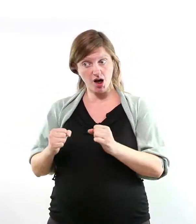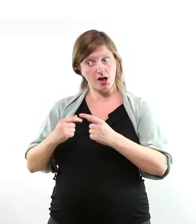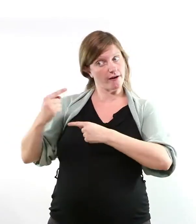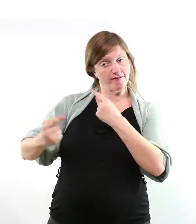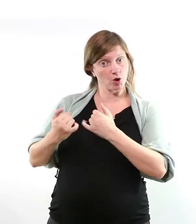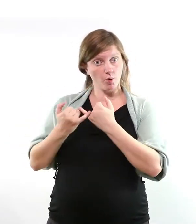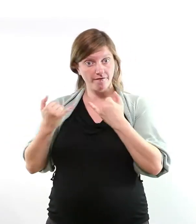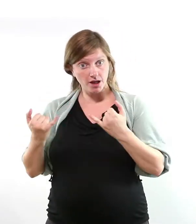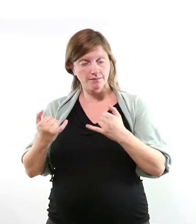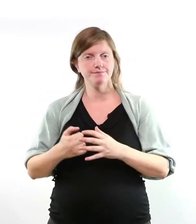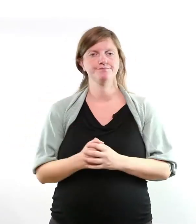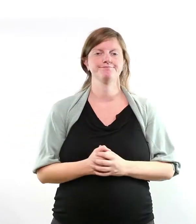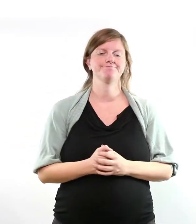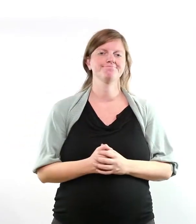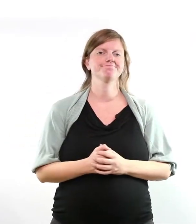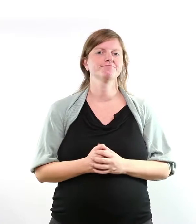entwickeln?